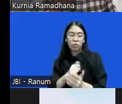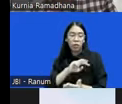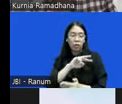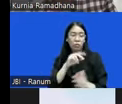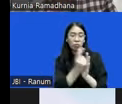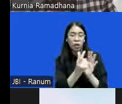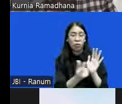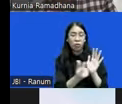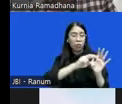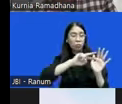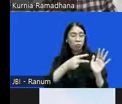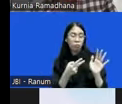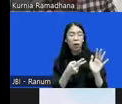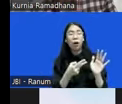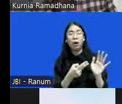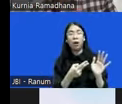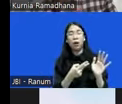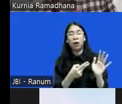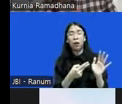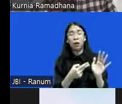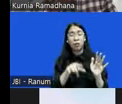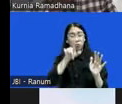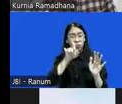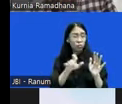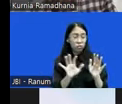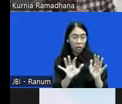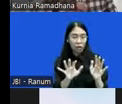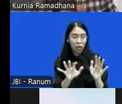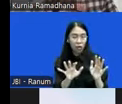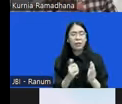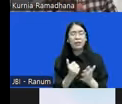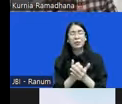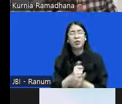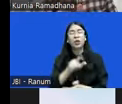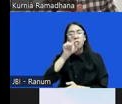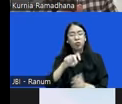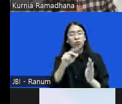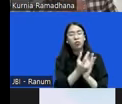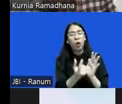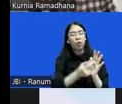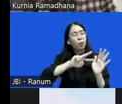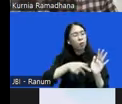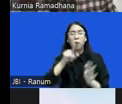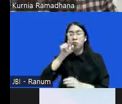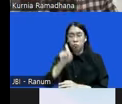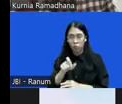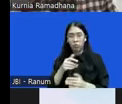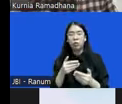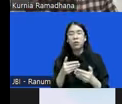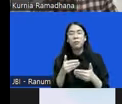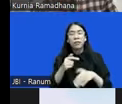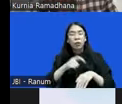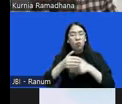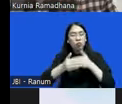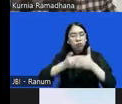-undang itu tidak dibutuhkan, teman-teman? Tentu butuh perubahan undang-undang. Mengikuti perkembangan zaman